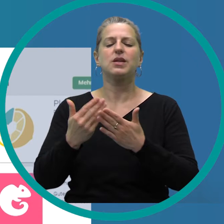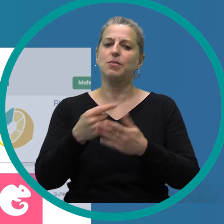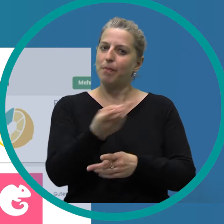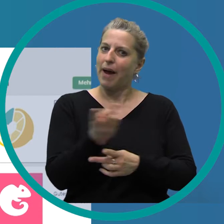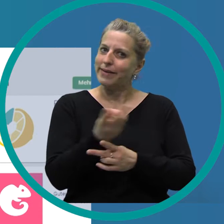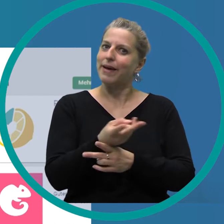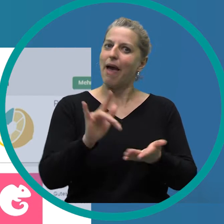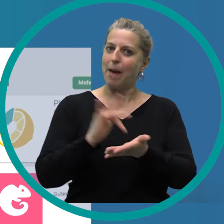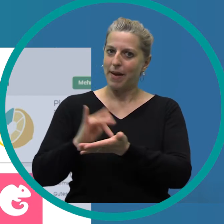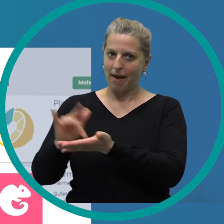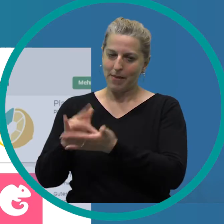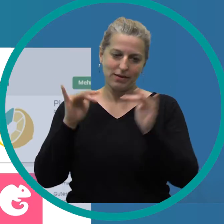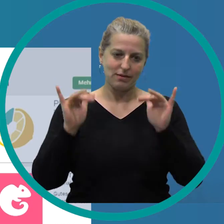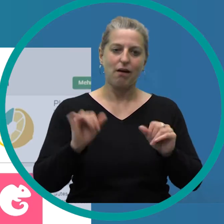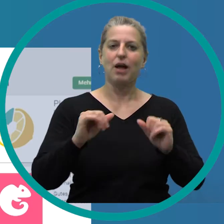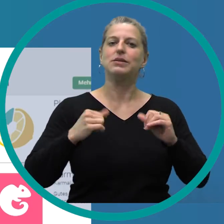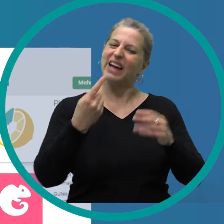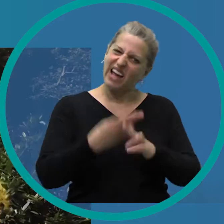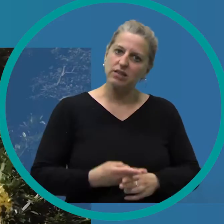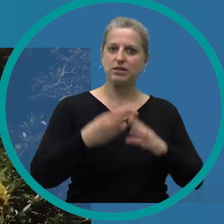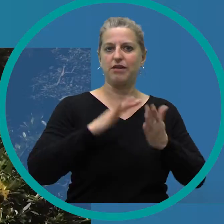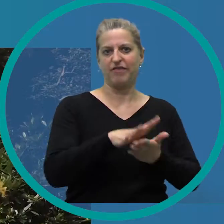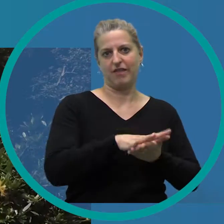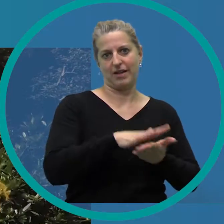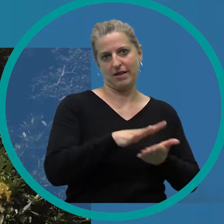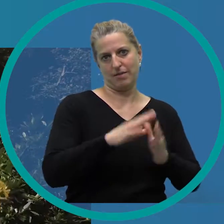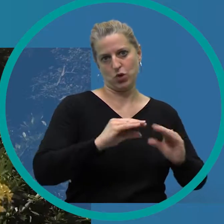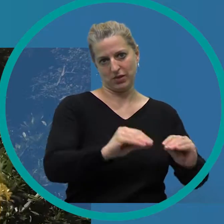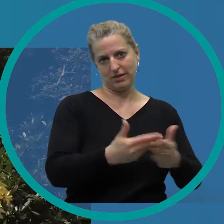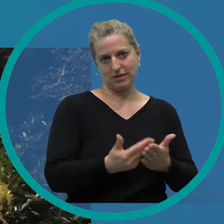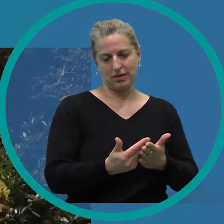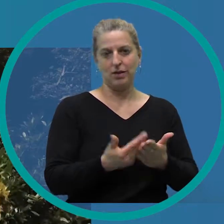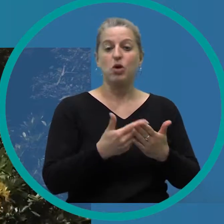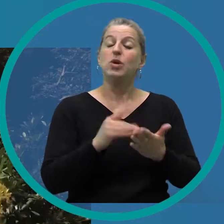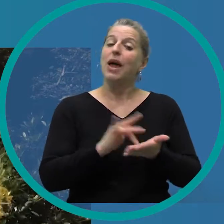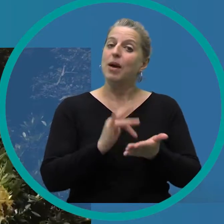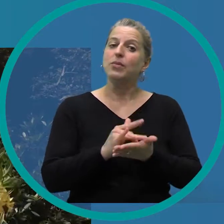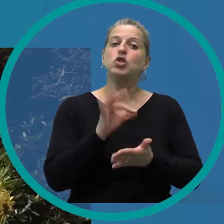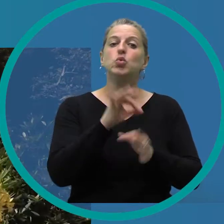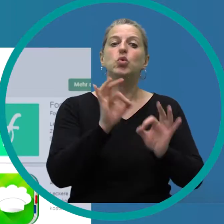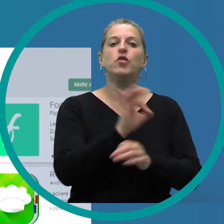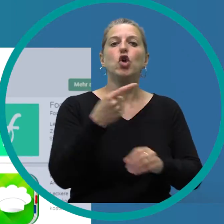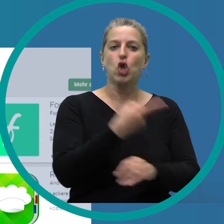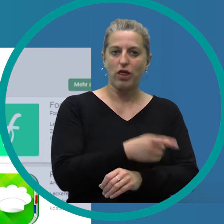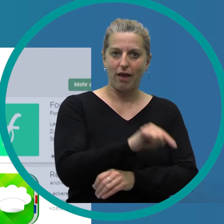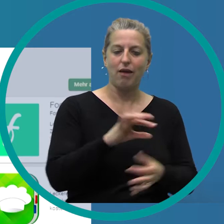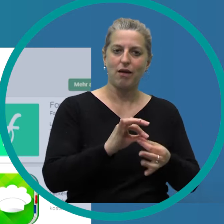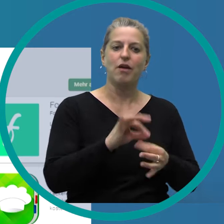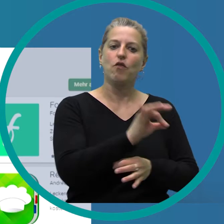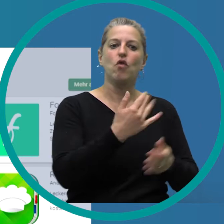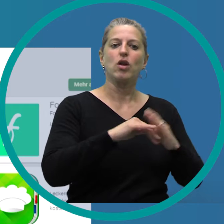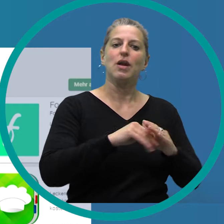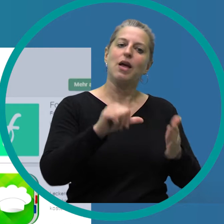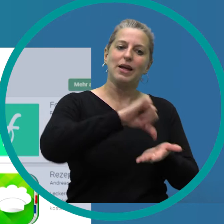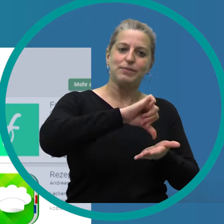Lebensmittelretter zu werden oder Lebensmittelreste zu verwerten. Die App Zu gut für die Tonne zum Beispiel ist vom Bundesministerium für Ernährung und